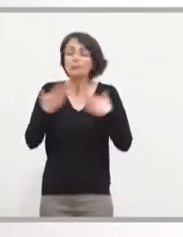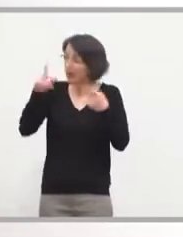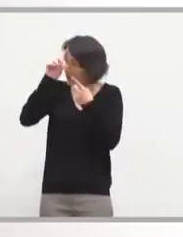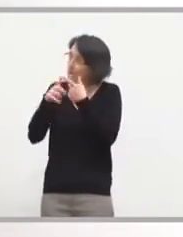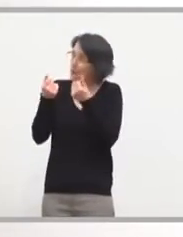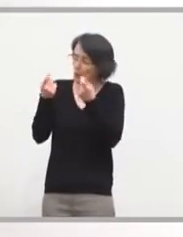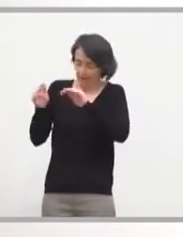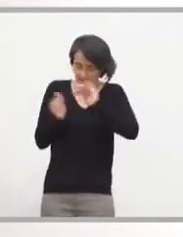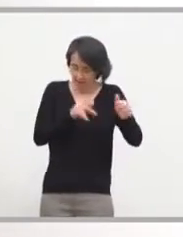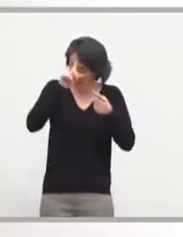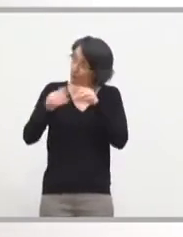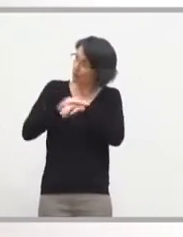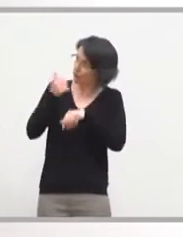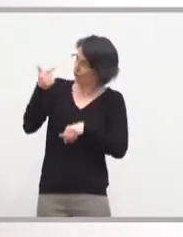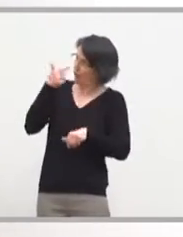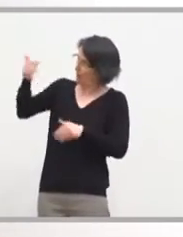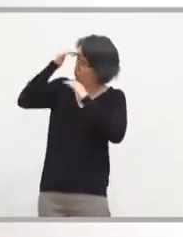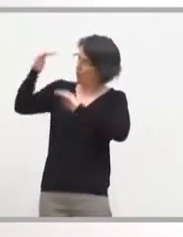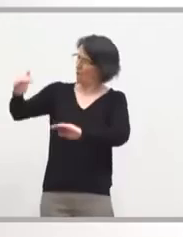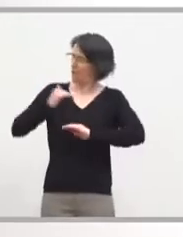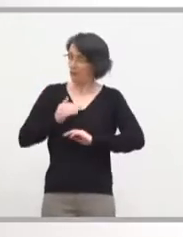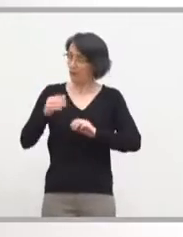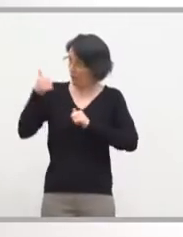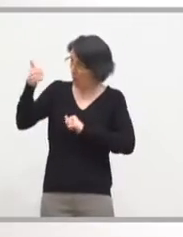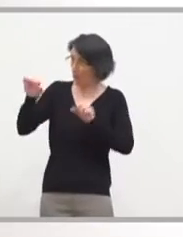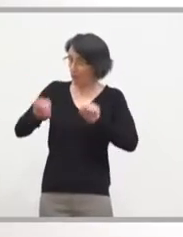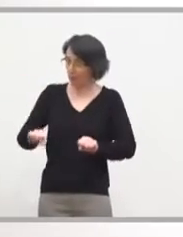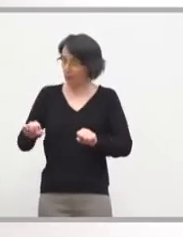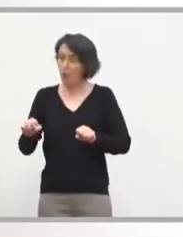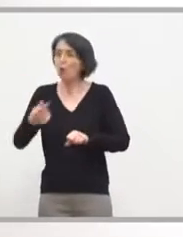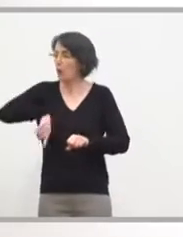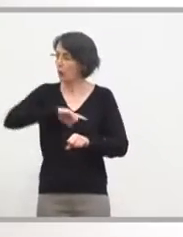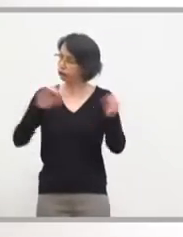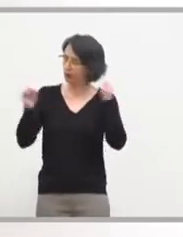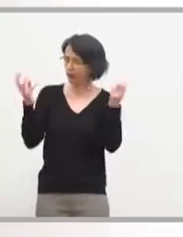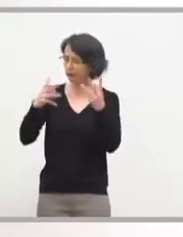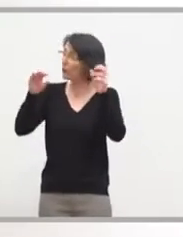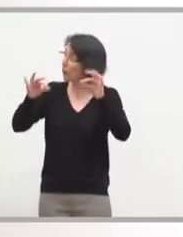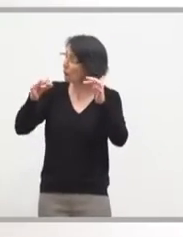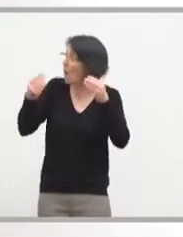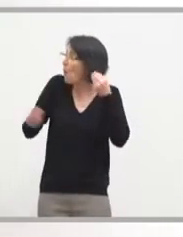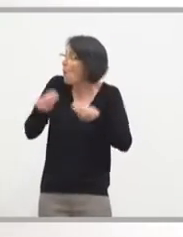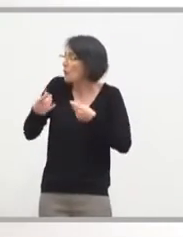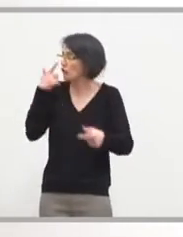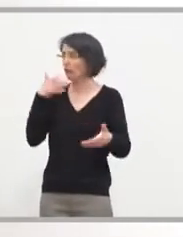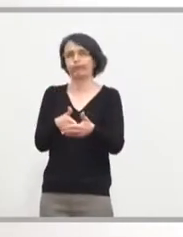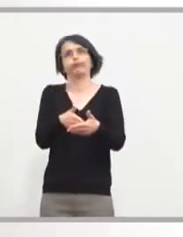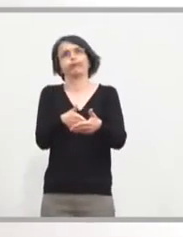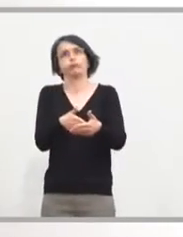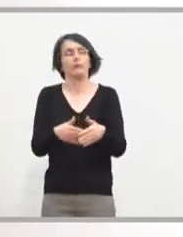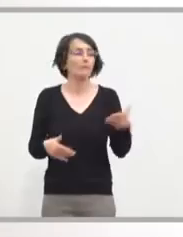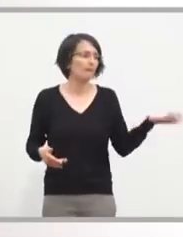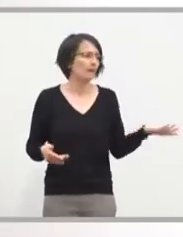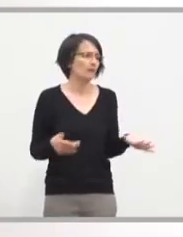politique. Vous êtes plutôt confiant sur votre capacité, notre capacité à trouver un accord où vous pensez qu'on va droit dans le mur. Mais moi, je fais